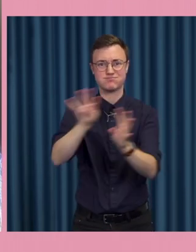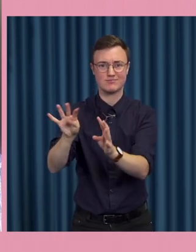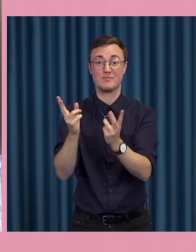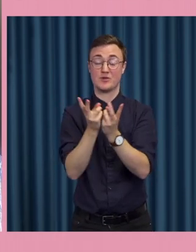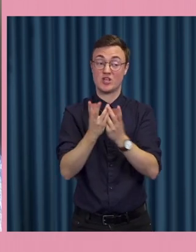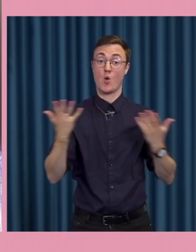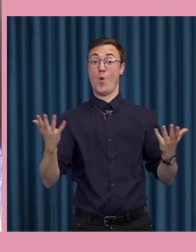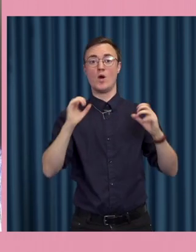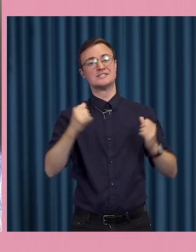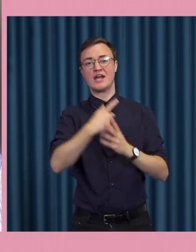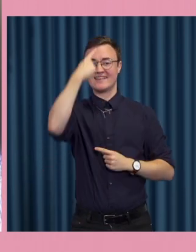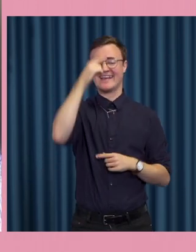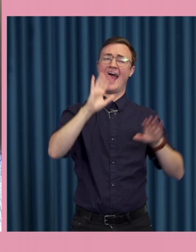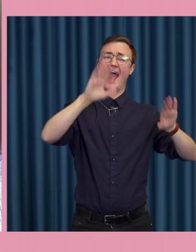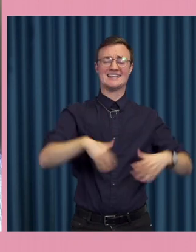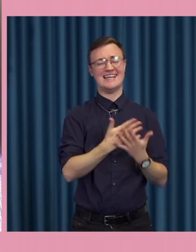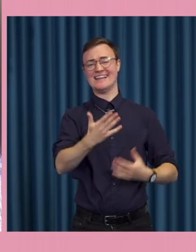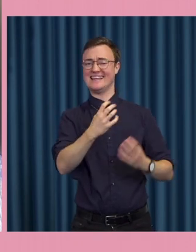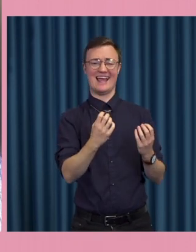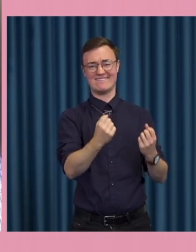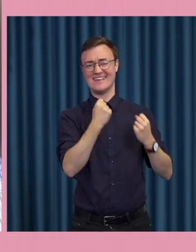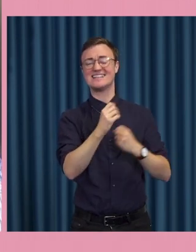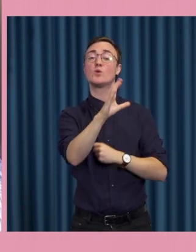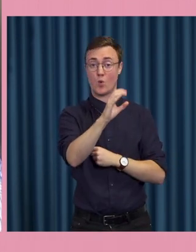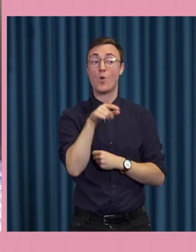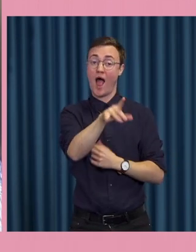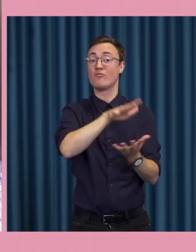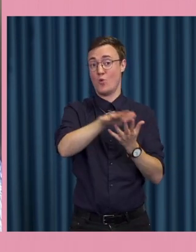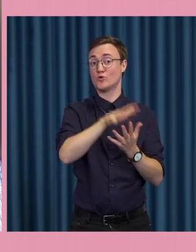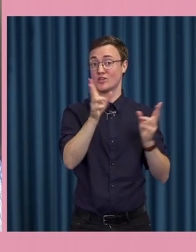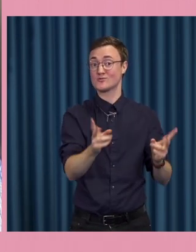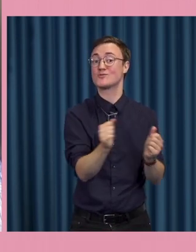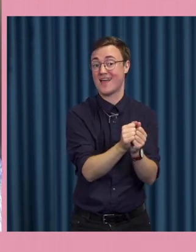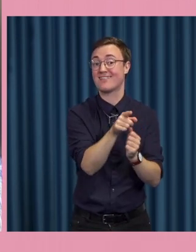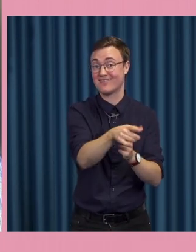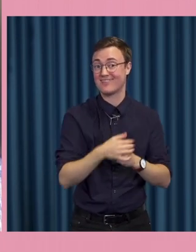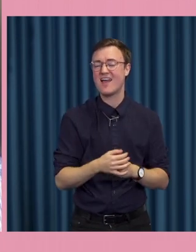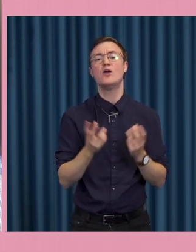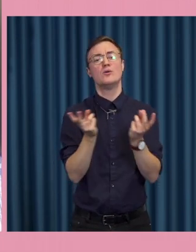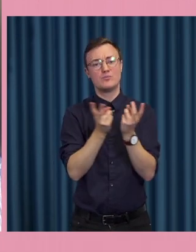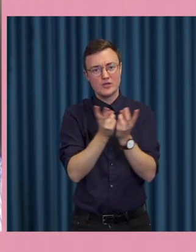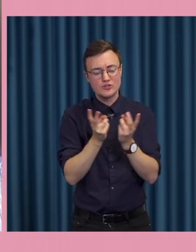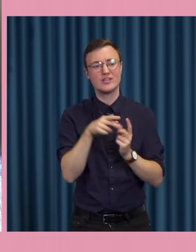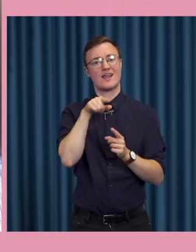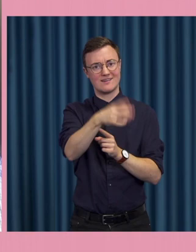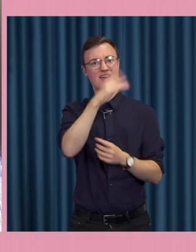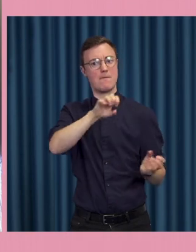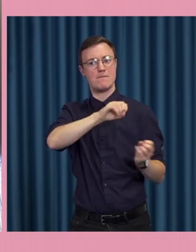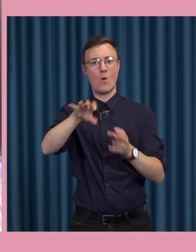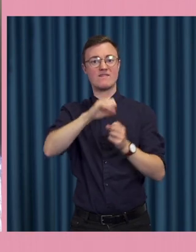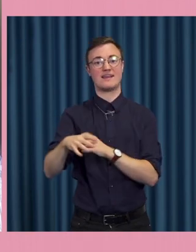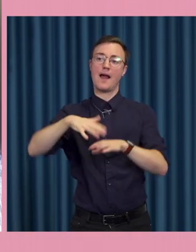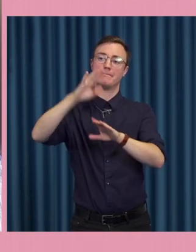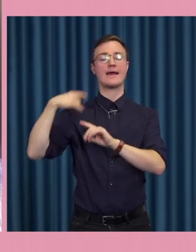så att det är klart att det utnyttjas på det sättet men det borde också vara en uppmaning till mer traditionella